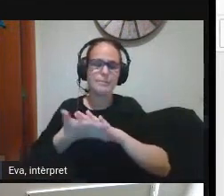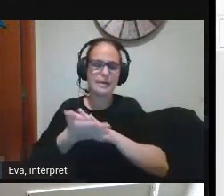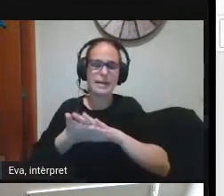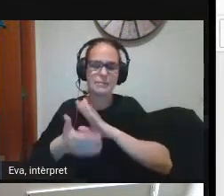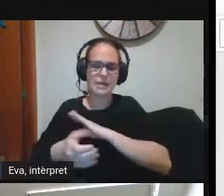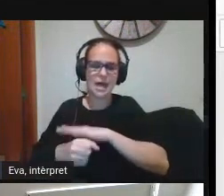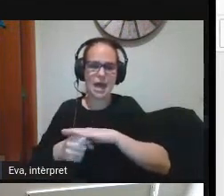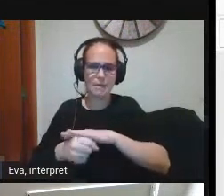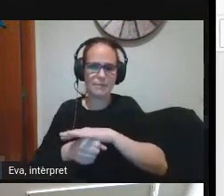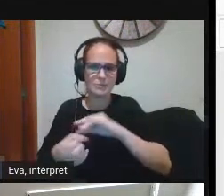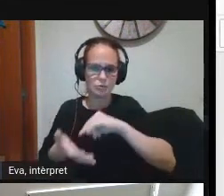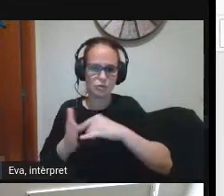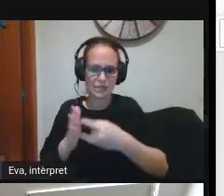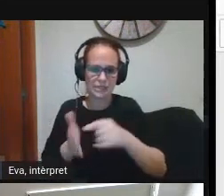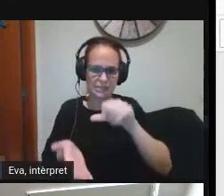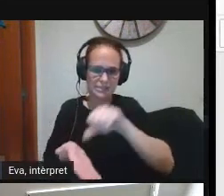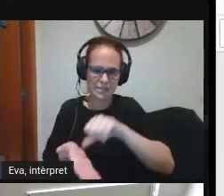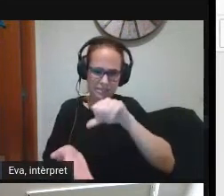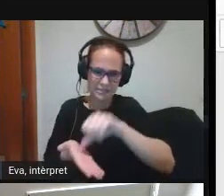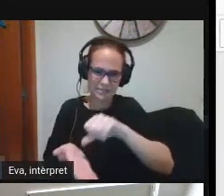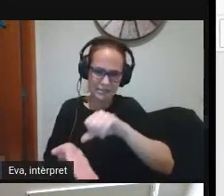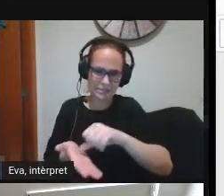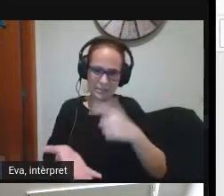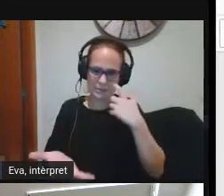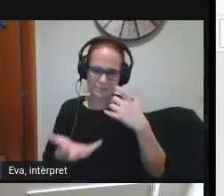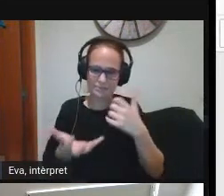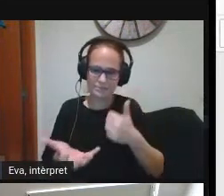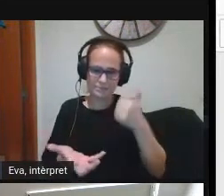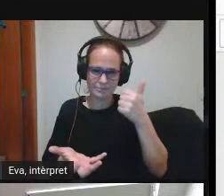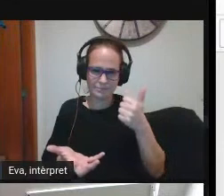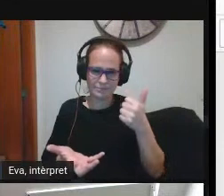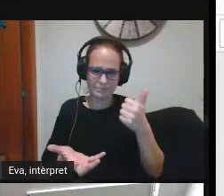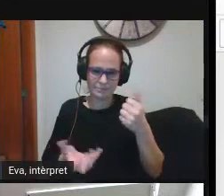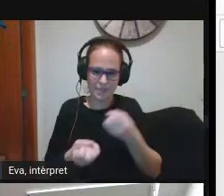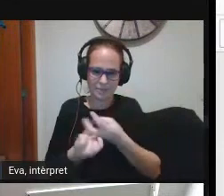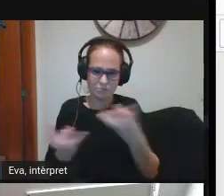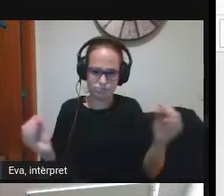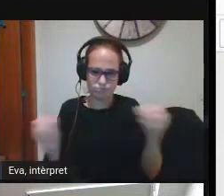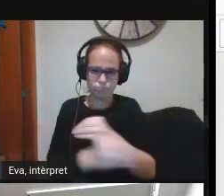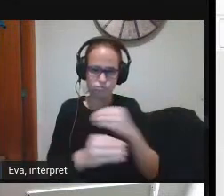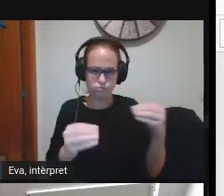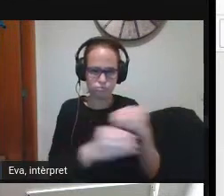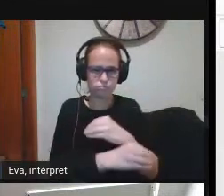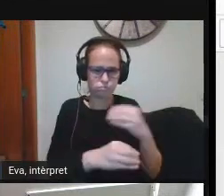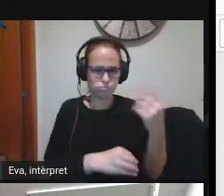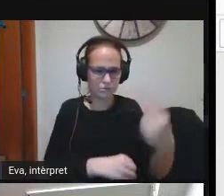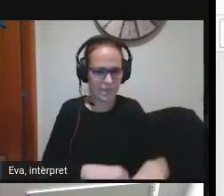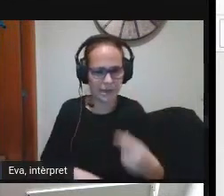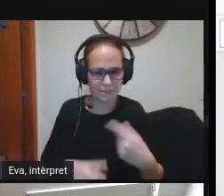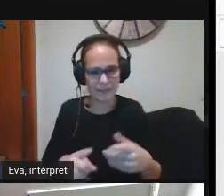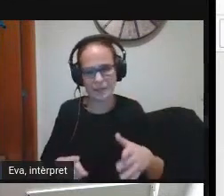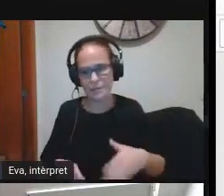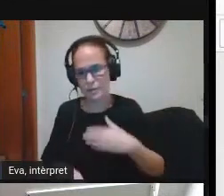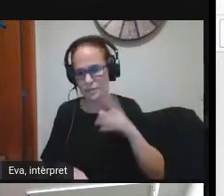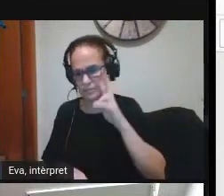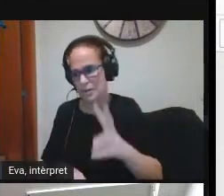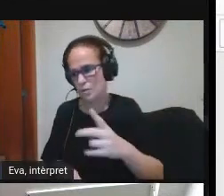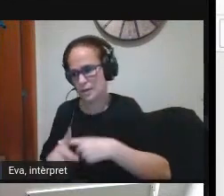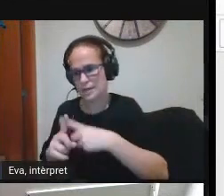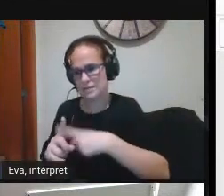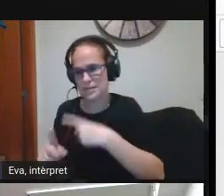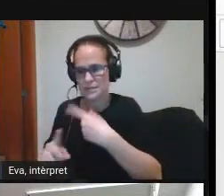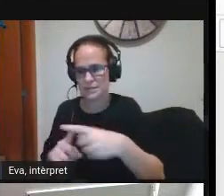centre on més marcada hi és aquesta disparitat que pots trobar diferents